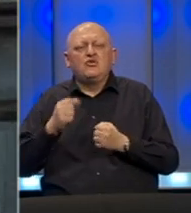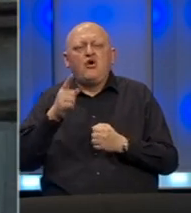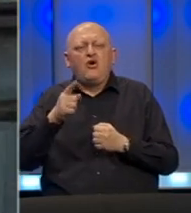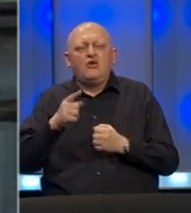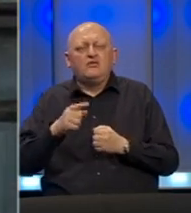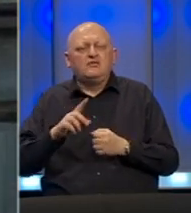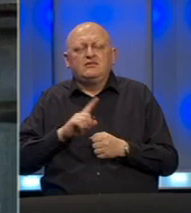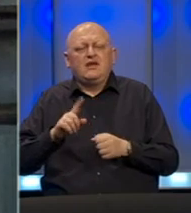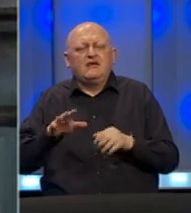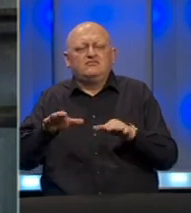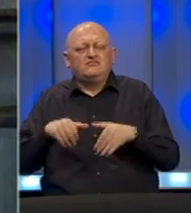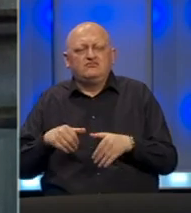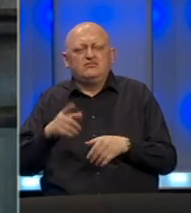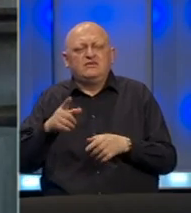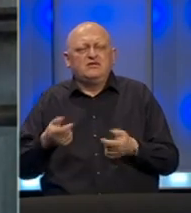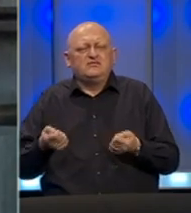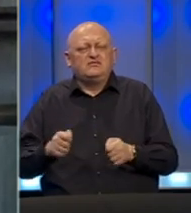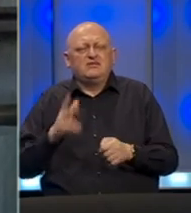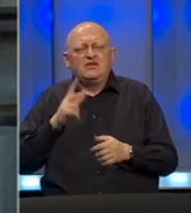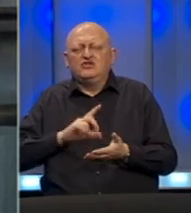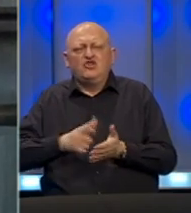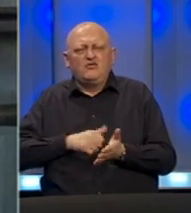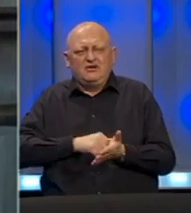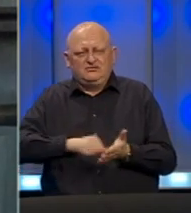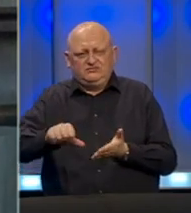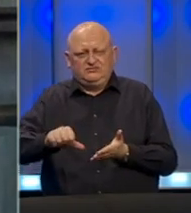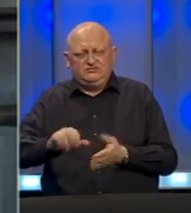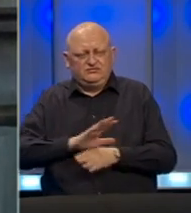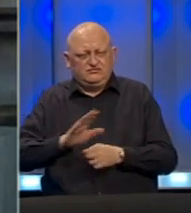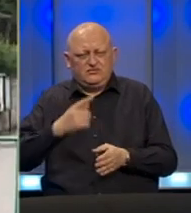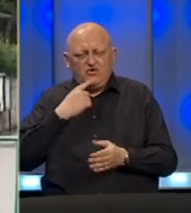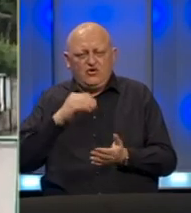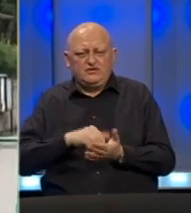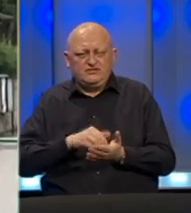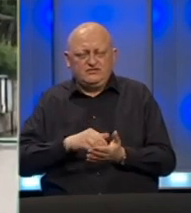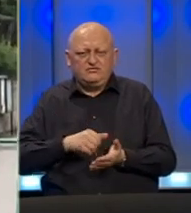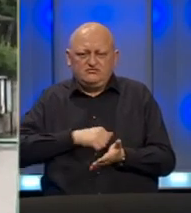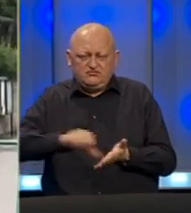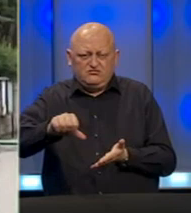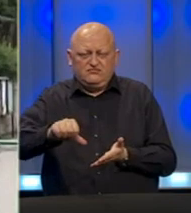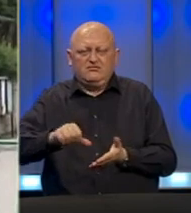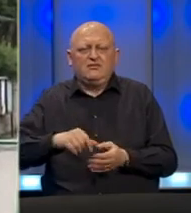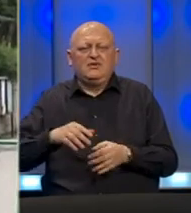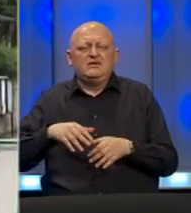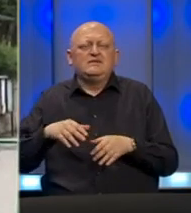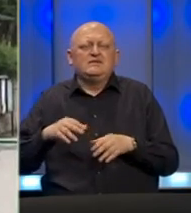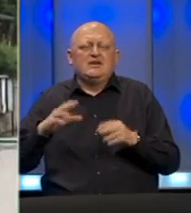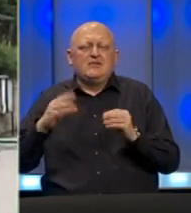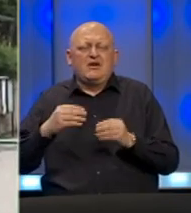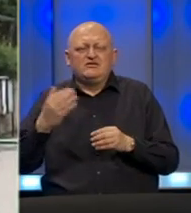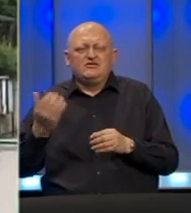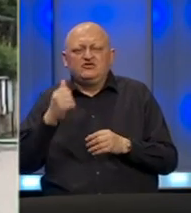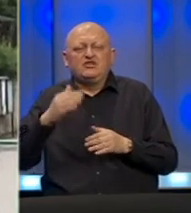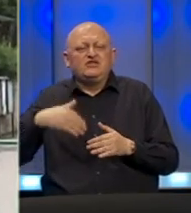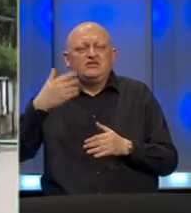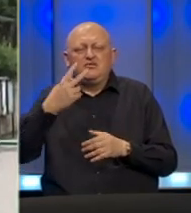mahom ne prihvataju, dakle, te zaključke, oni treći im se odmah isplate sasta koja je ostavila da budu isplaćena sa martovskom platom. Šta